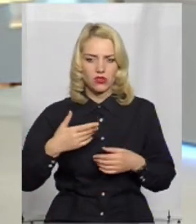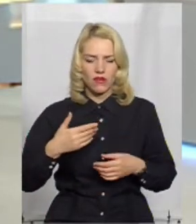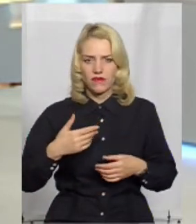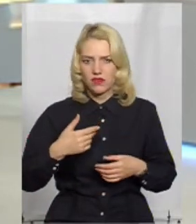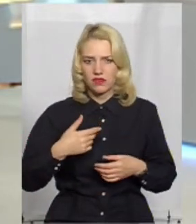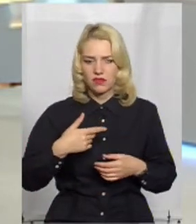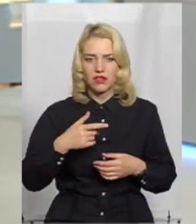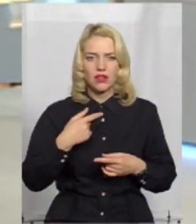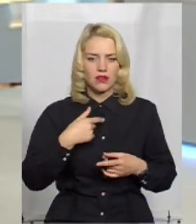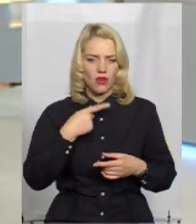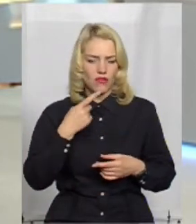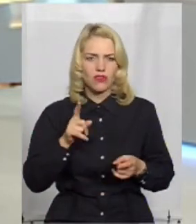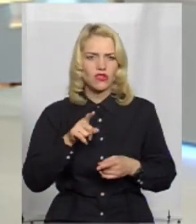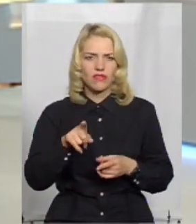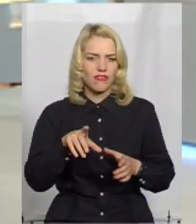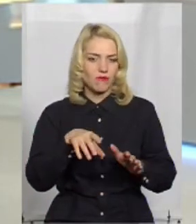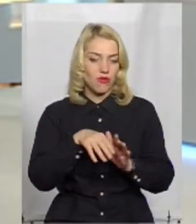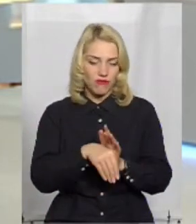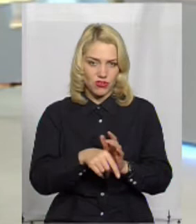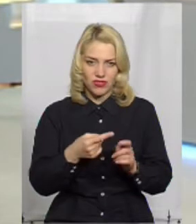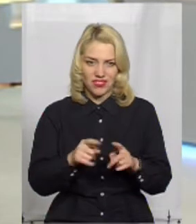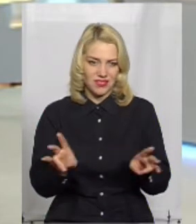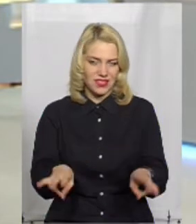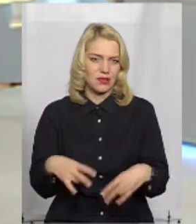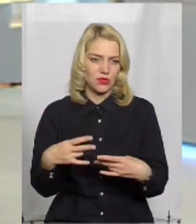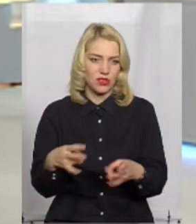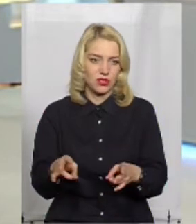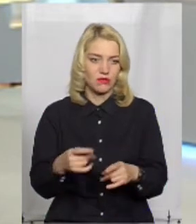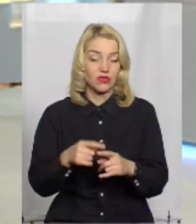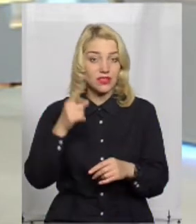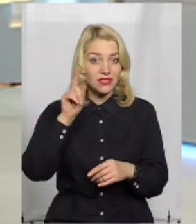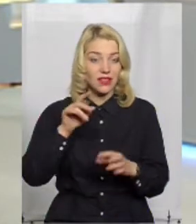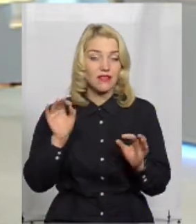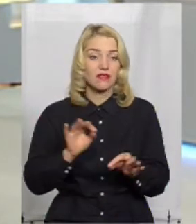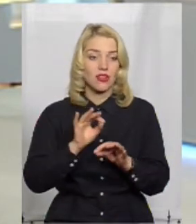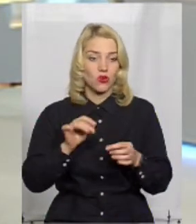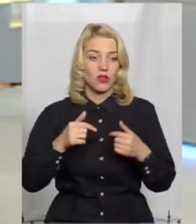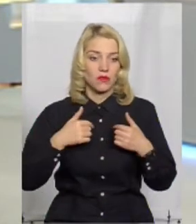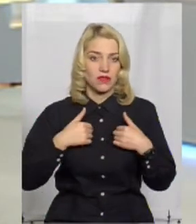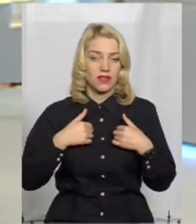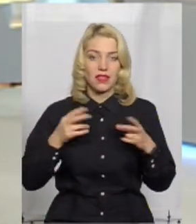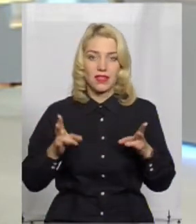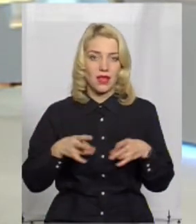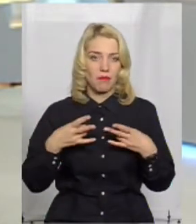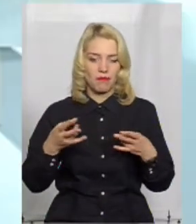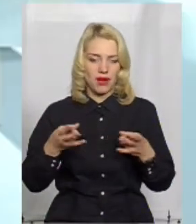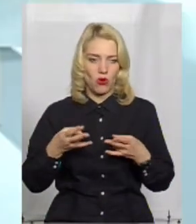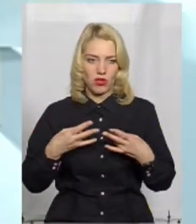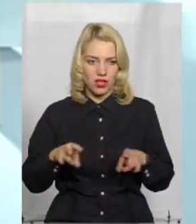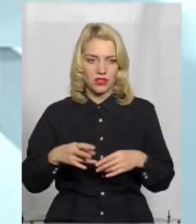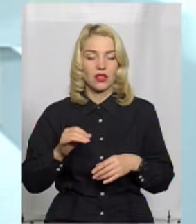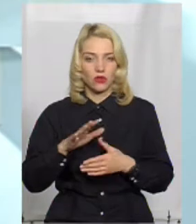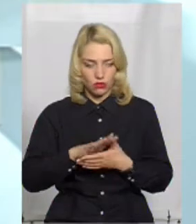про те, що те, що ви впроваджуєте, це нікому не потрібно. Ці знання ніколи мені не пригодяться. Але разом з тим